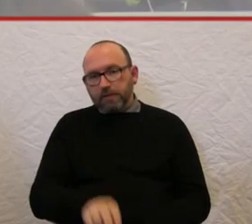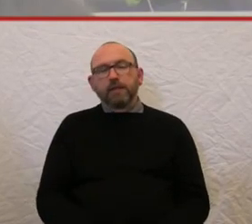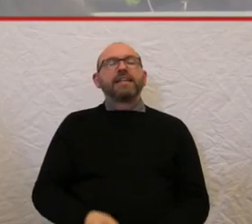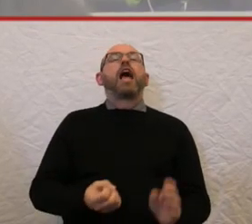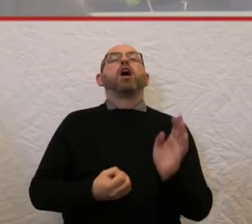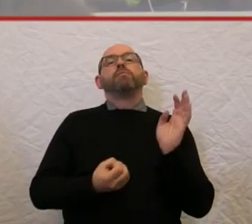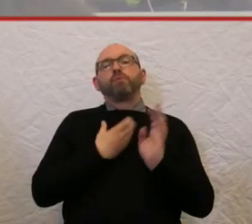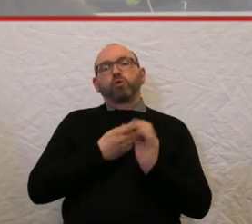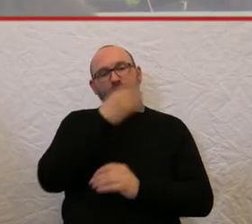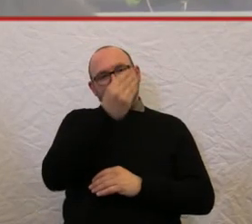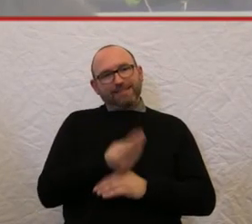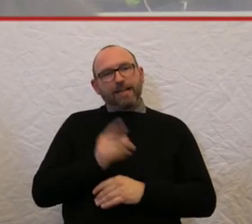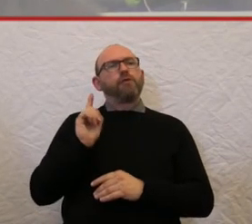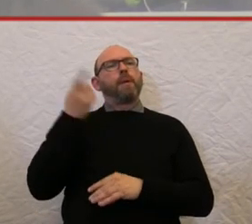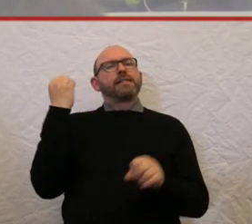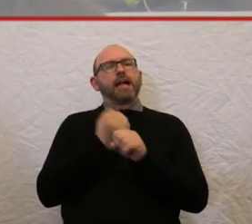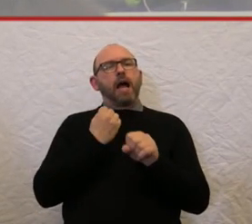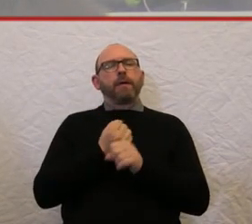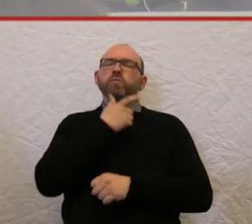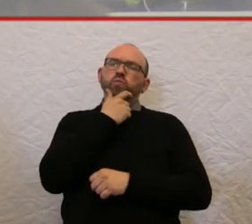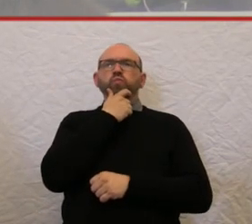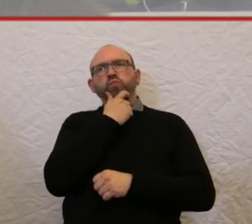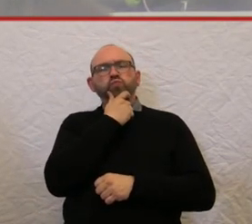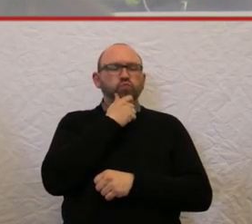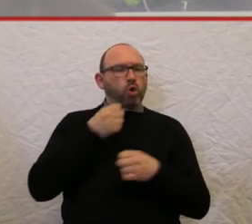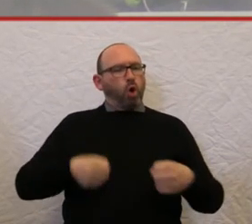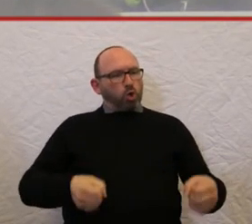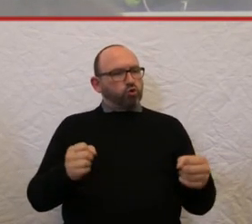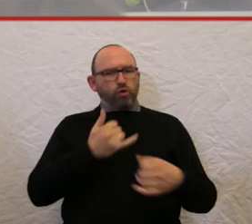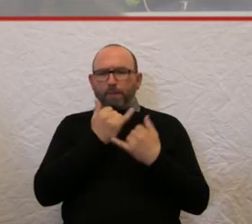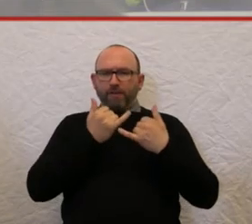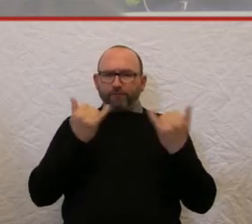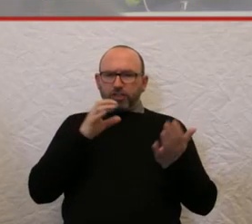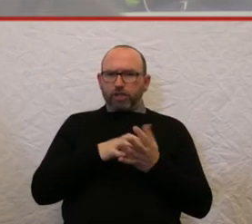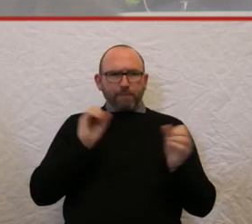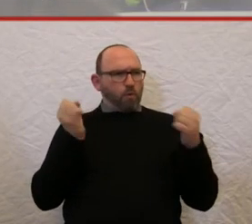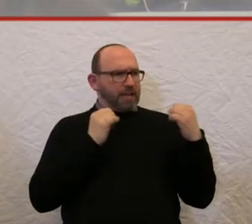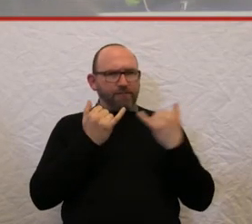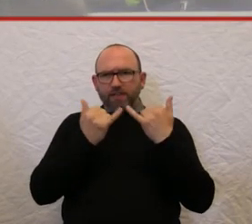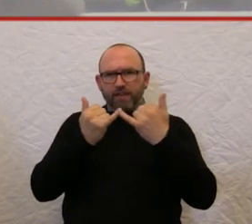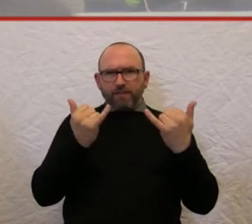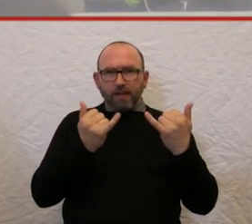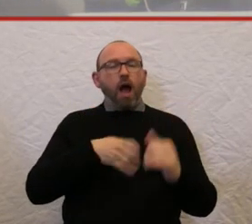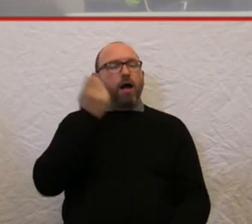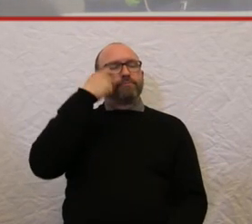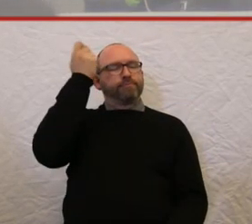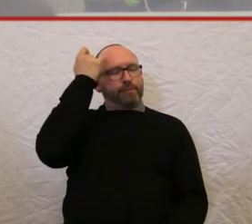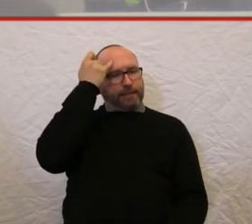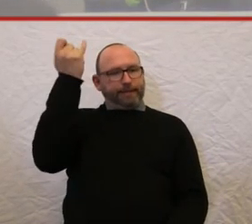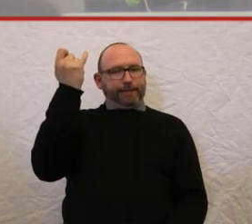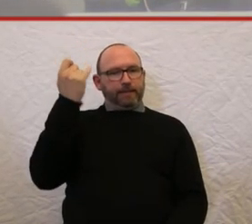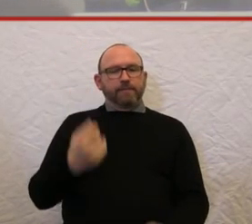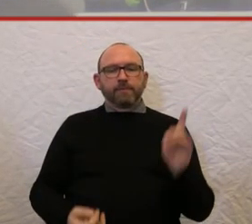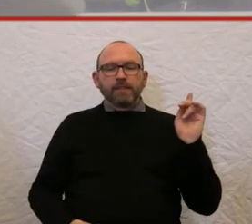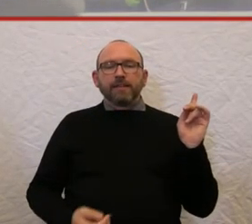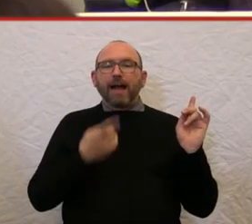in seiner Masterarbeit, der sich überlegt hat, wie kann ich mit meinem Rollstuhl in der Stadt mobil sein. Das Problem ist halt, ich kann